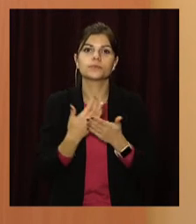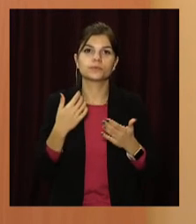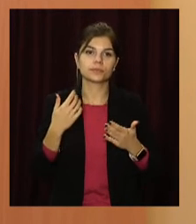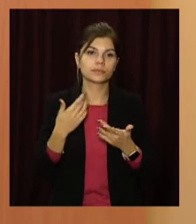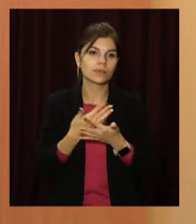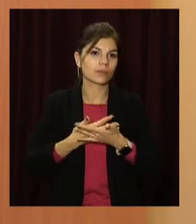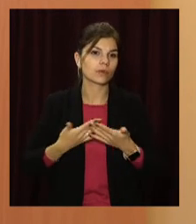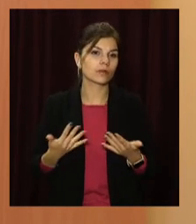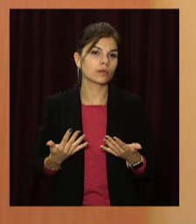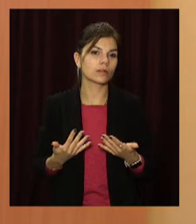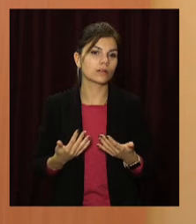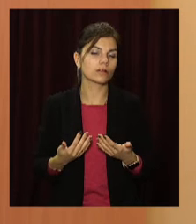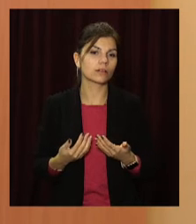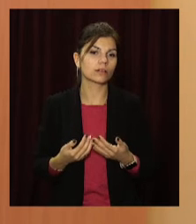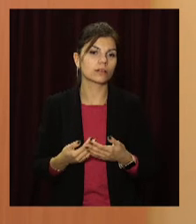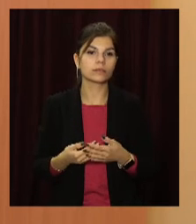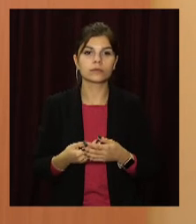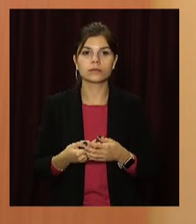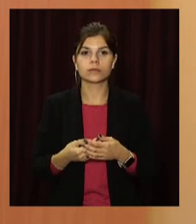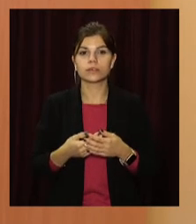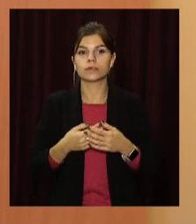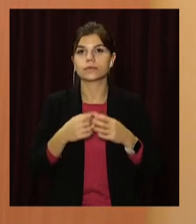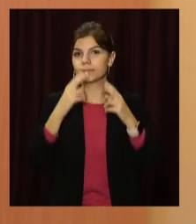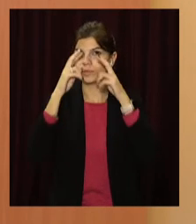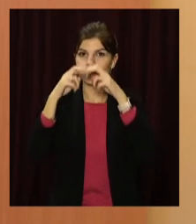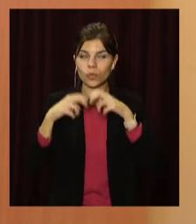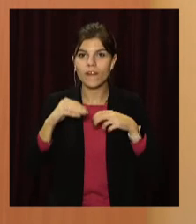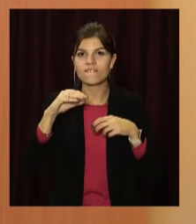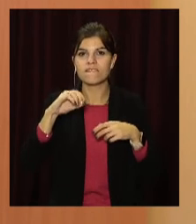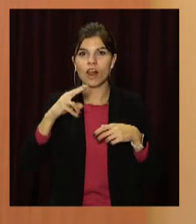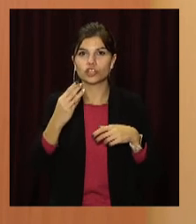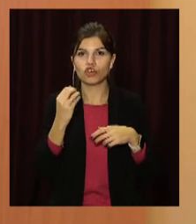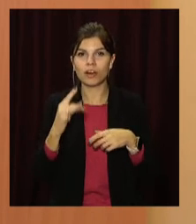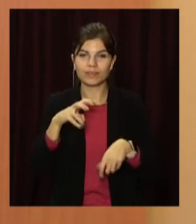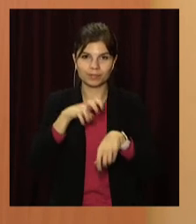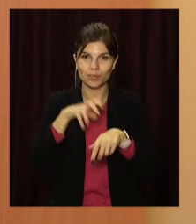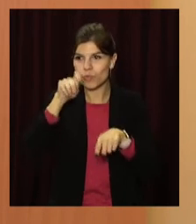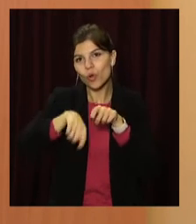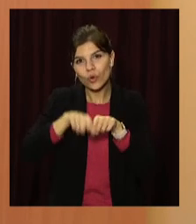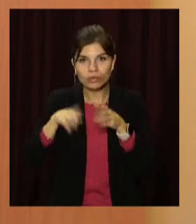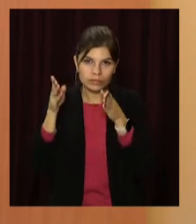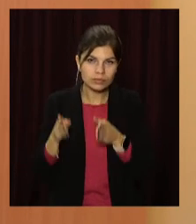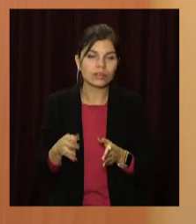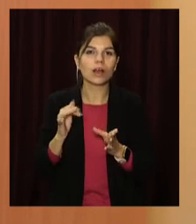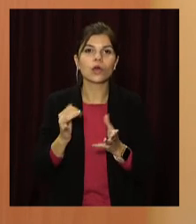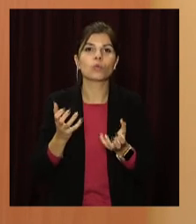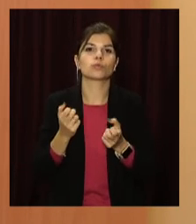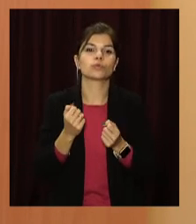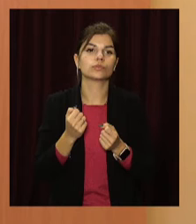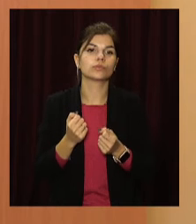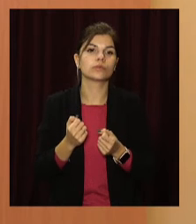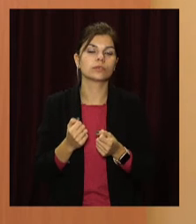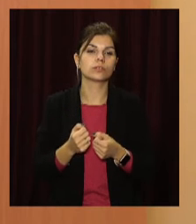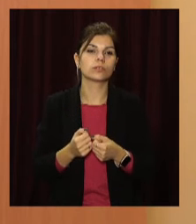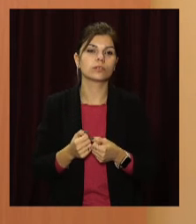осмотру фельдшера і отримують заслуги